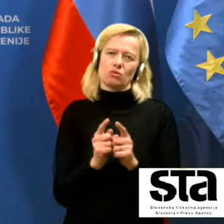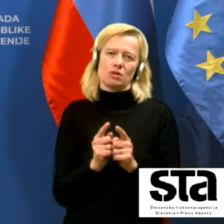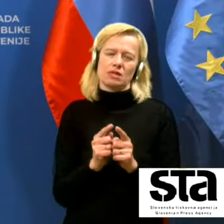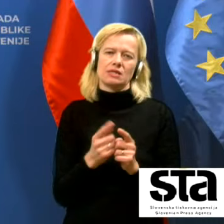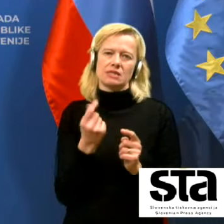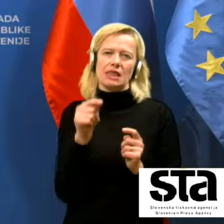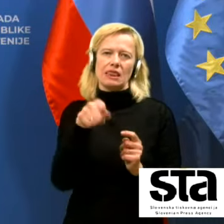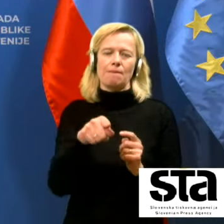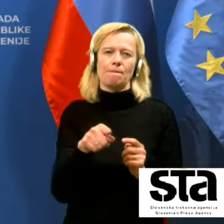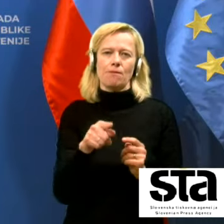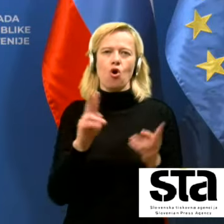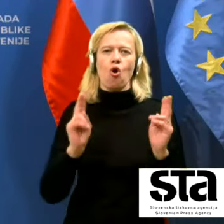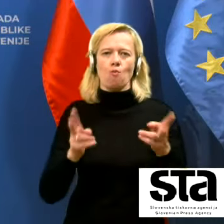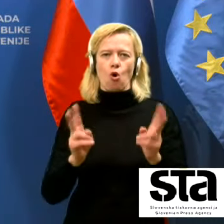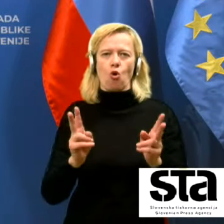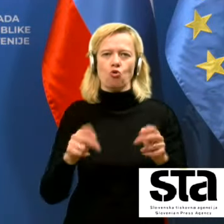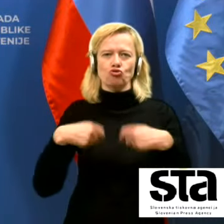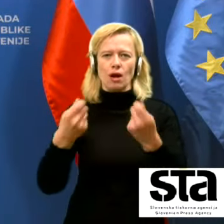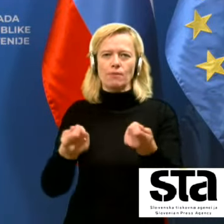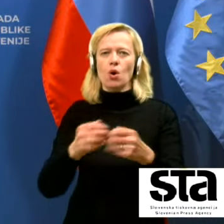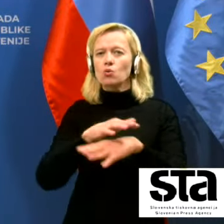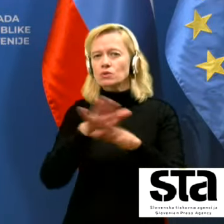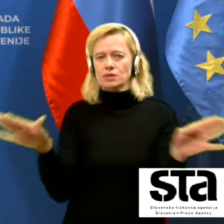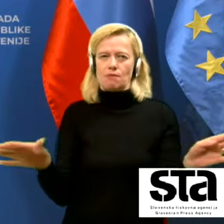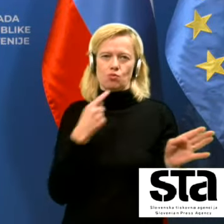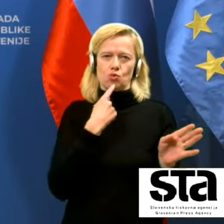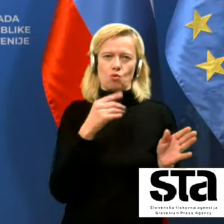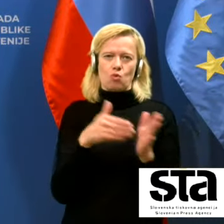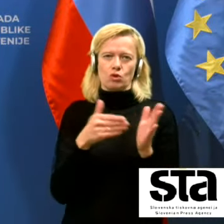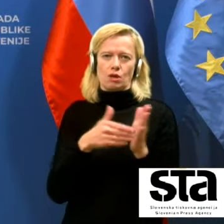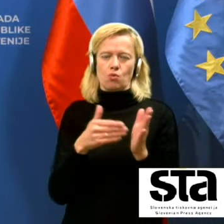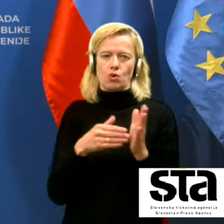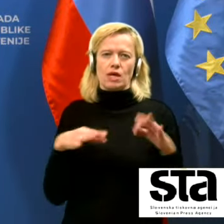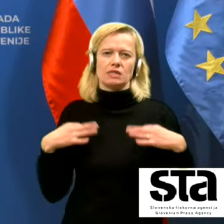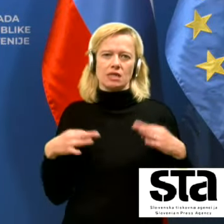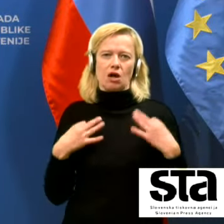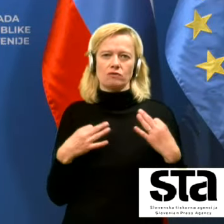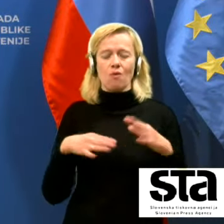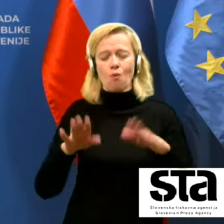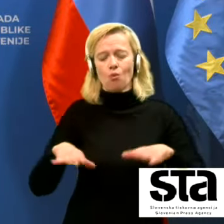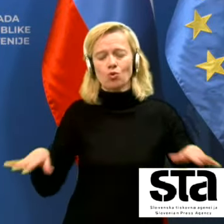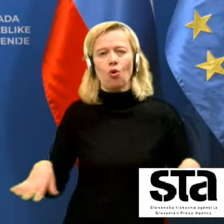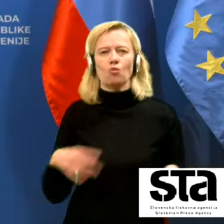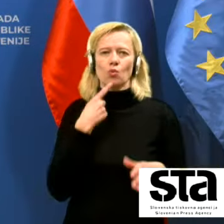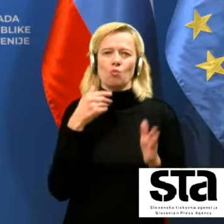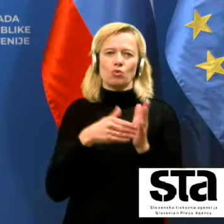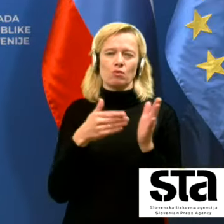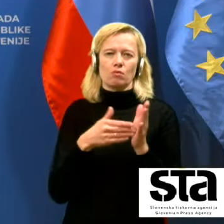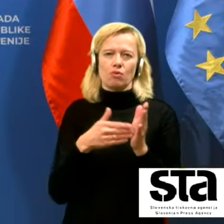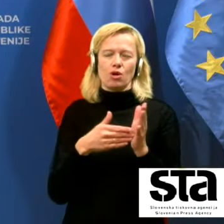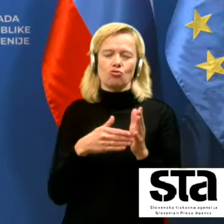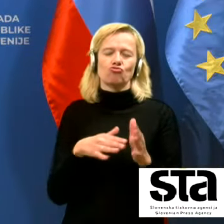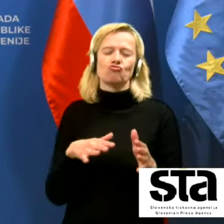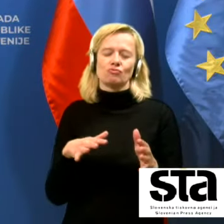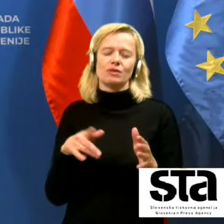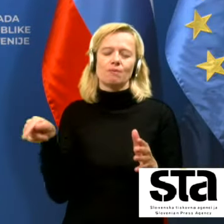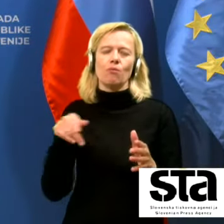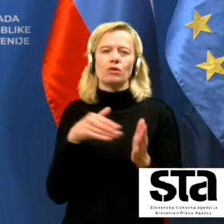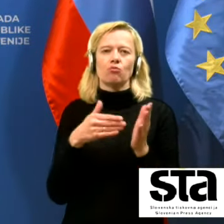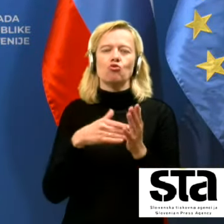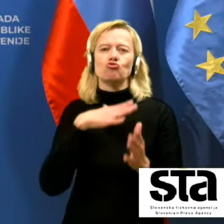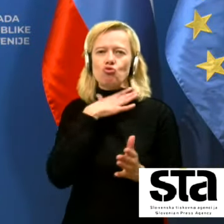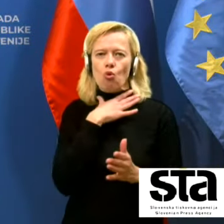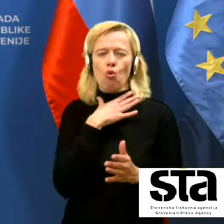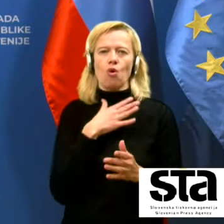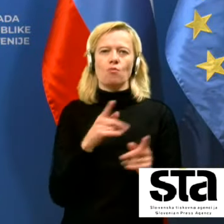omogočamo vsem tistim, ki potrebujejo zdravstvo, otrokom, ki potrebujejo šole in ne nazadnje pomagamo sebi in